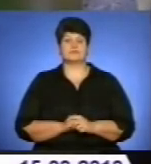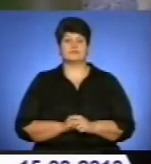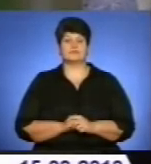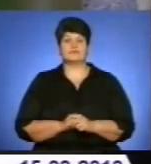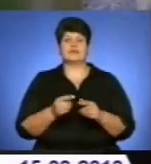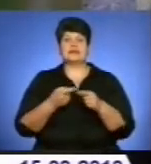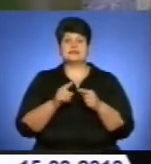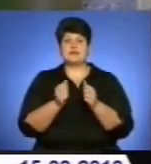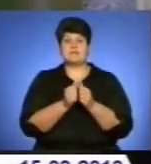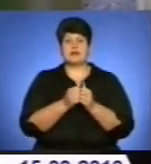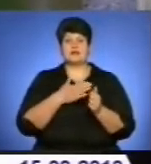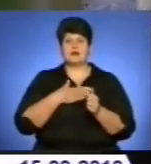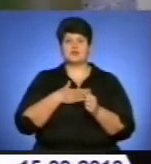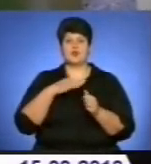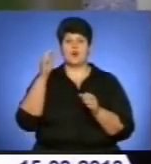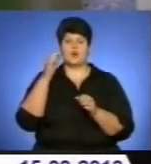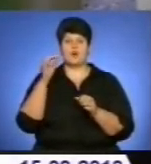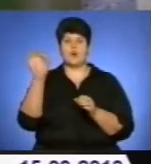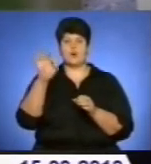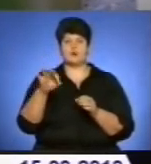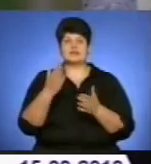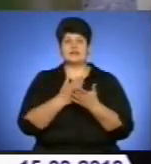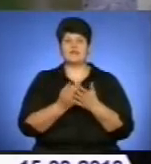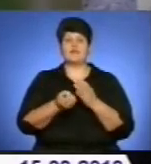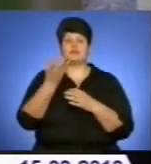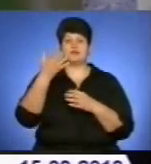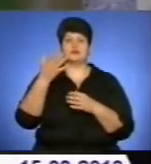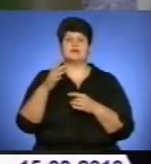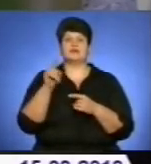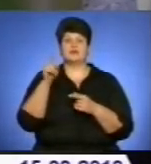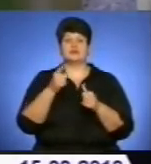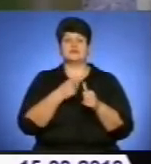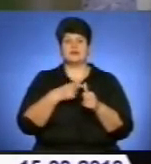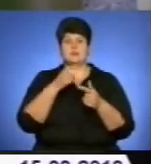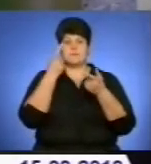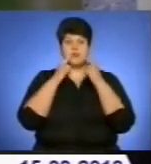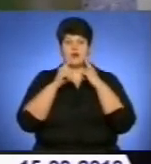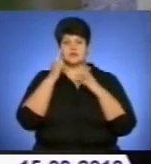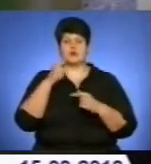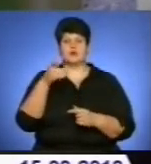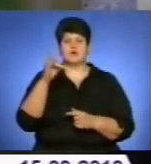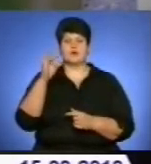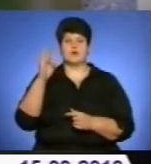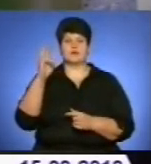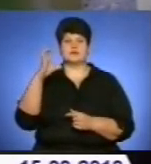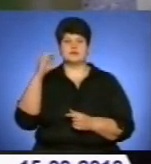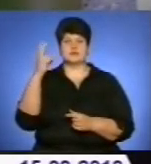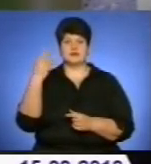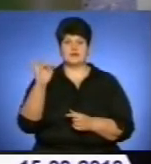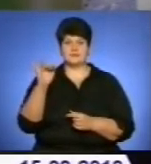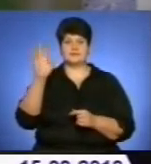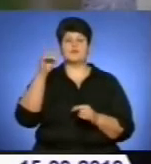наше місто, ким воно було засноване. Але я виявила, що такі питання будуть дуже дивовими і тому задавала їх трохи особливішими.